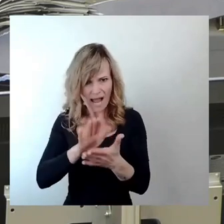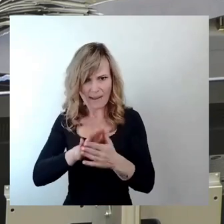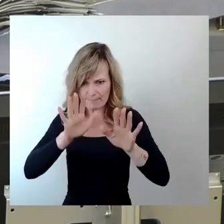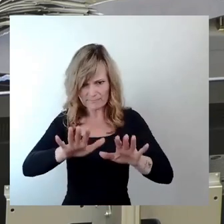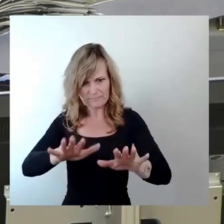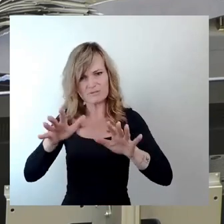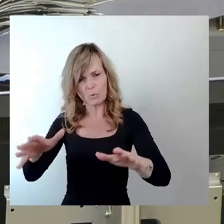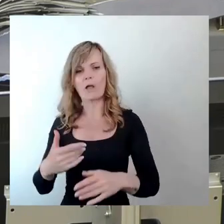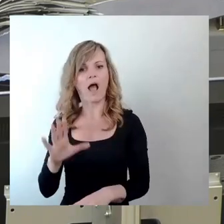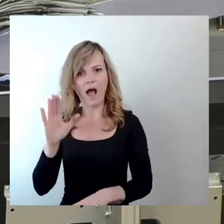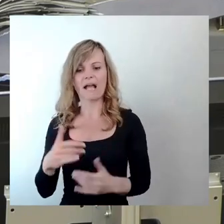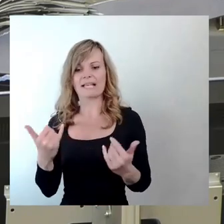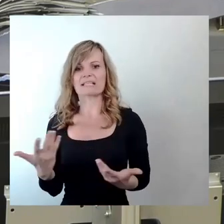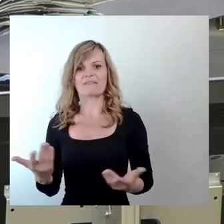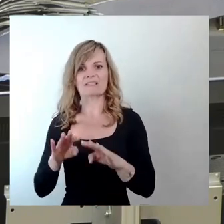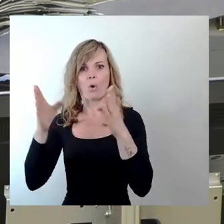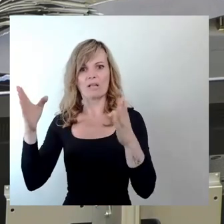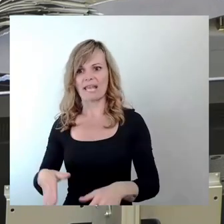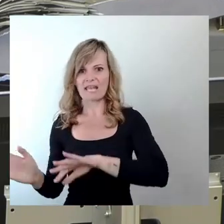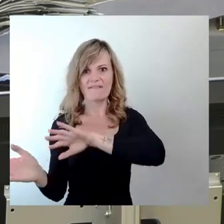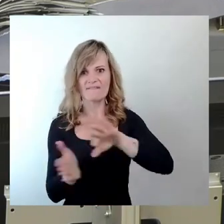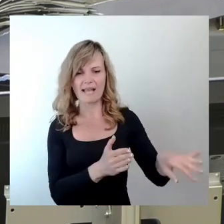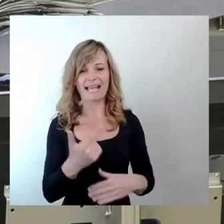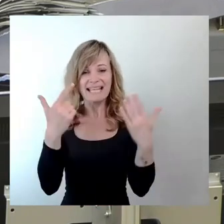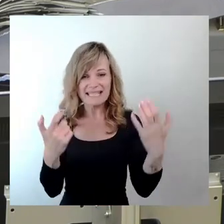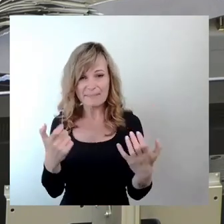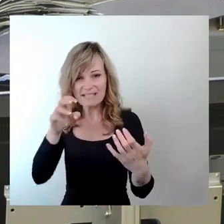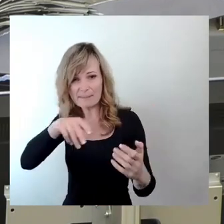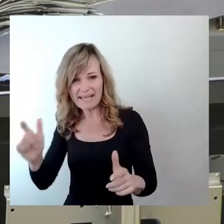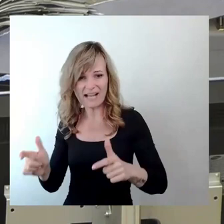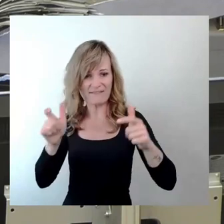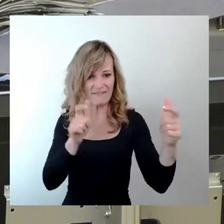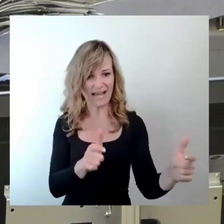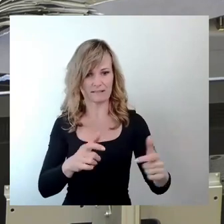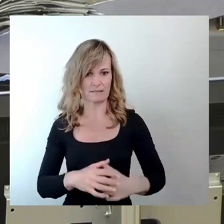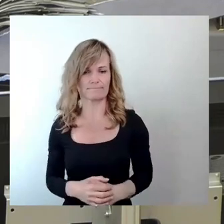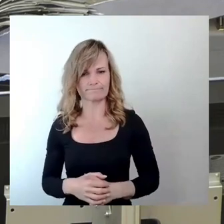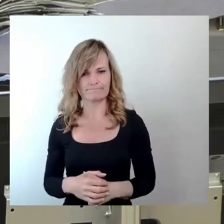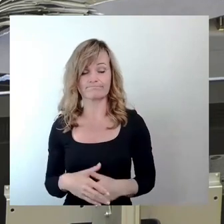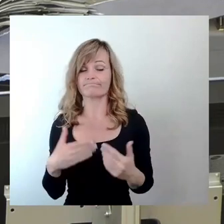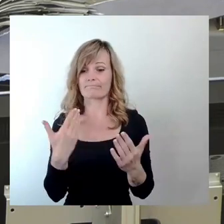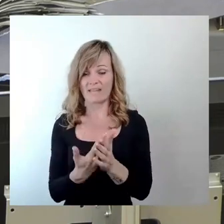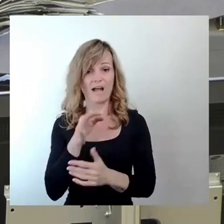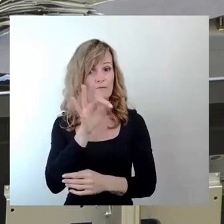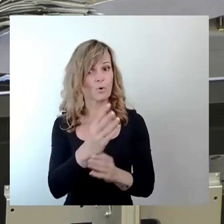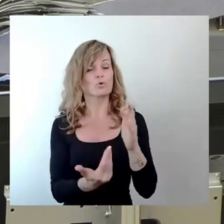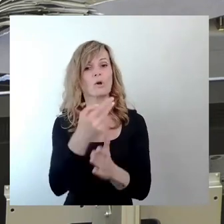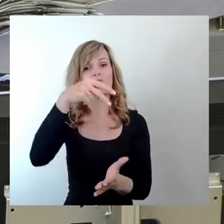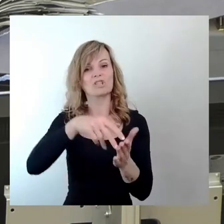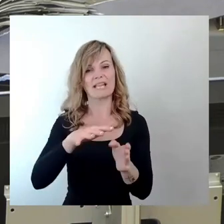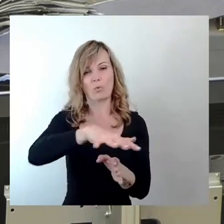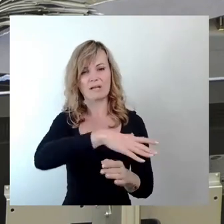Container weg. Und zwar sage und schreibe 70 Meter weiter. Dafür muss zwar am neuen Standort erstmal alles planiert,